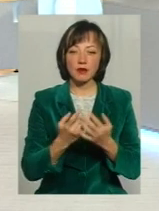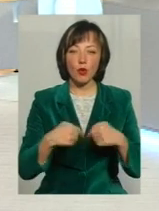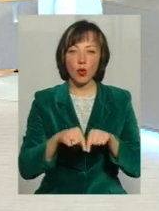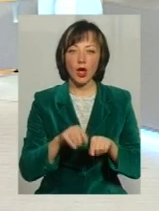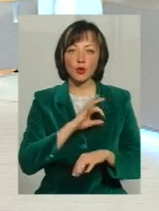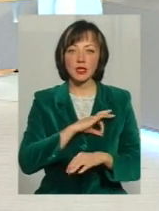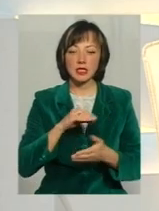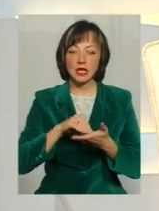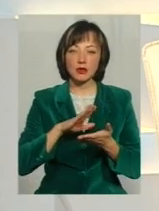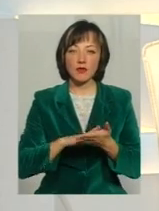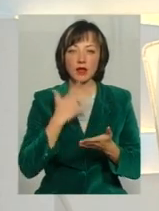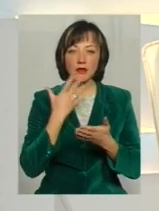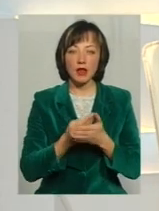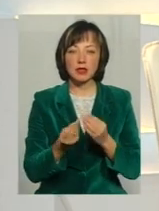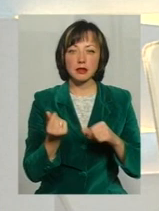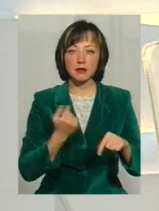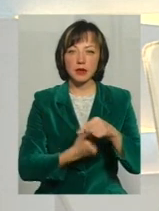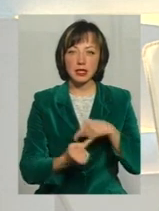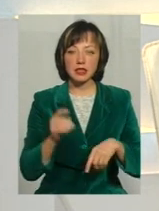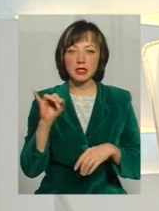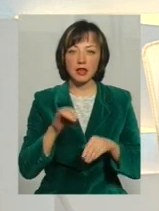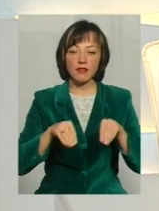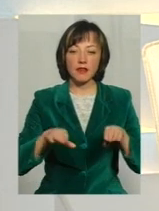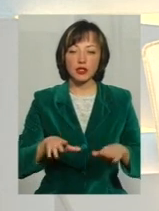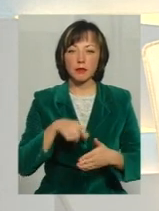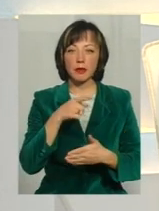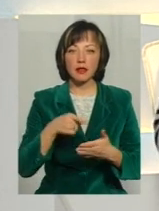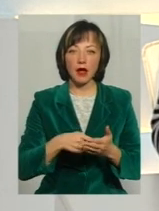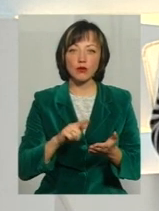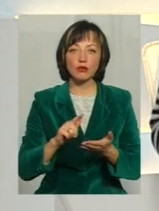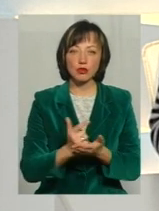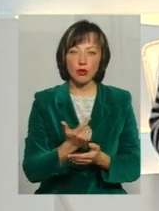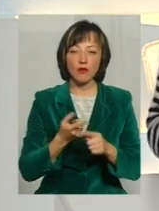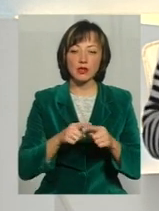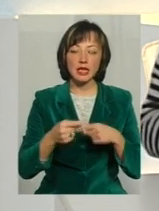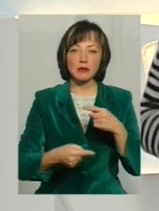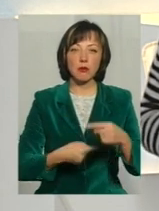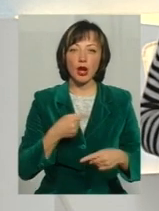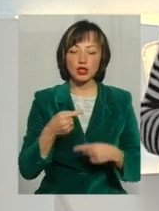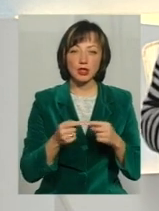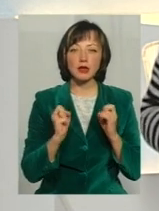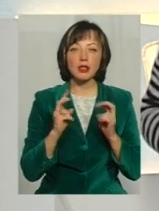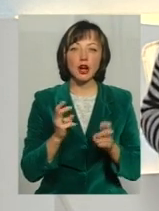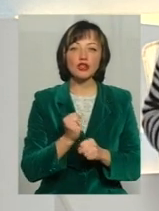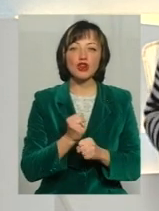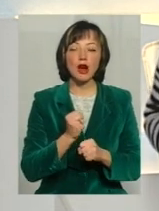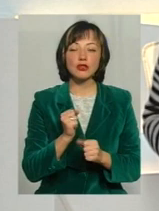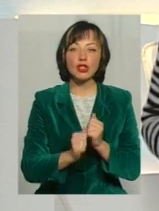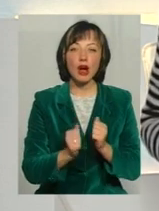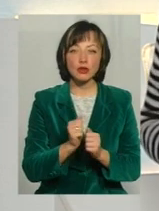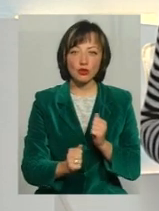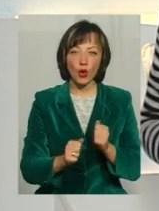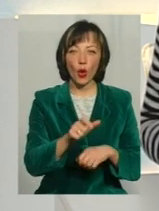зареєструвати власний бізнес І вирішити питання знову життєї самої спащини Як часто саме